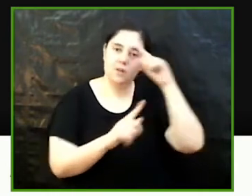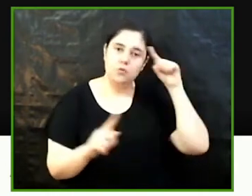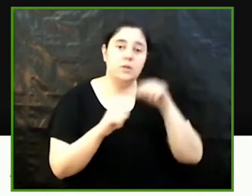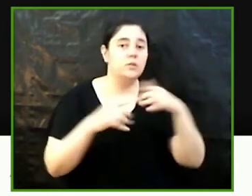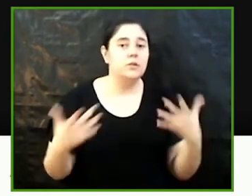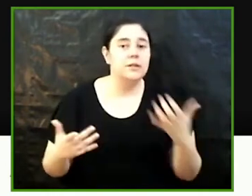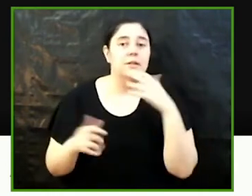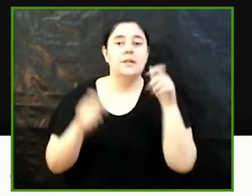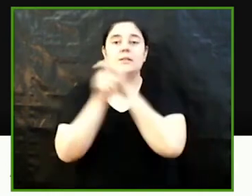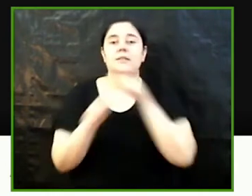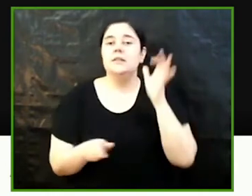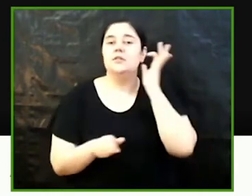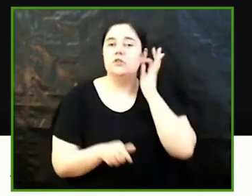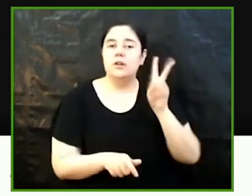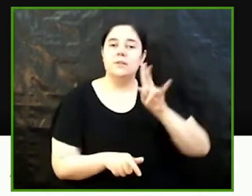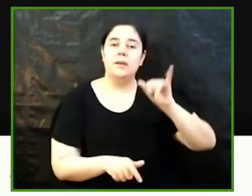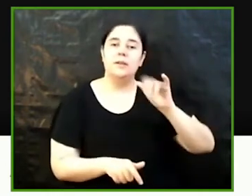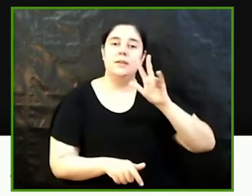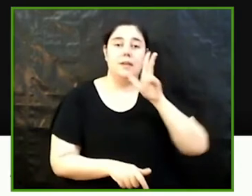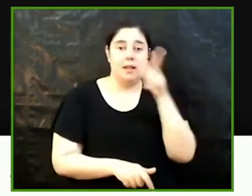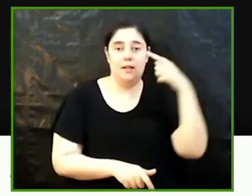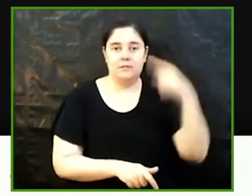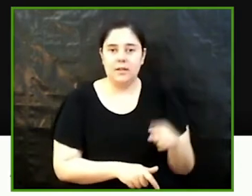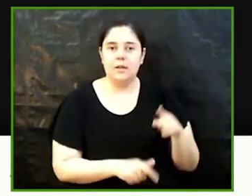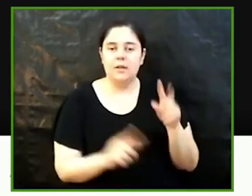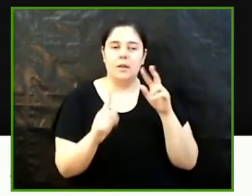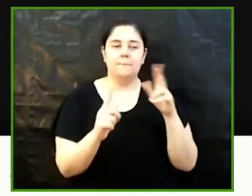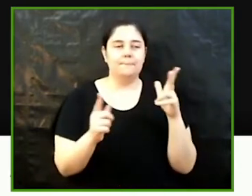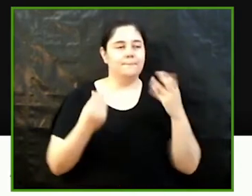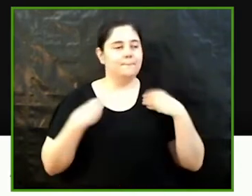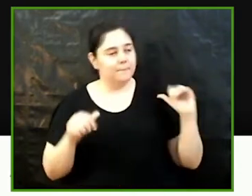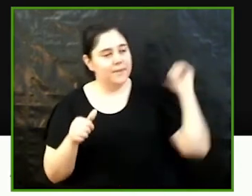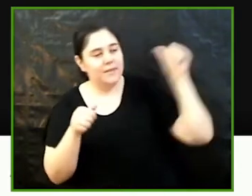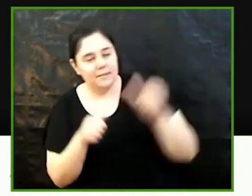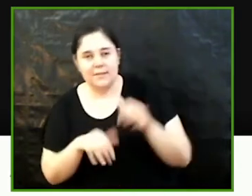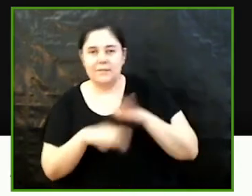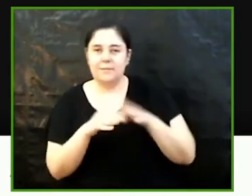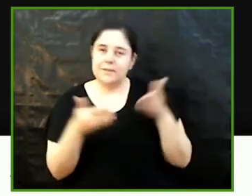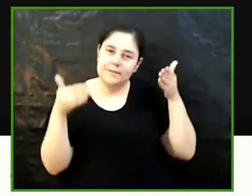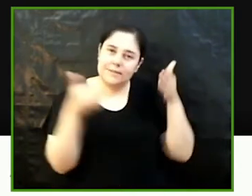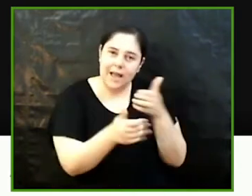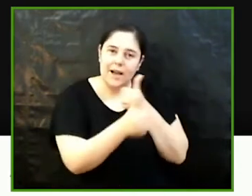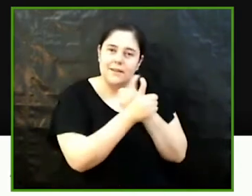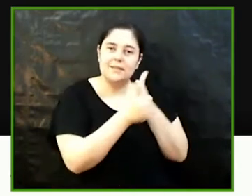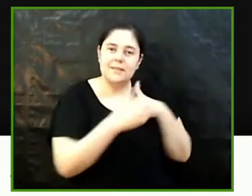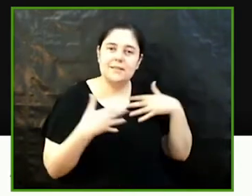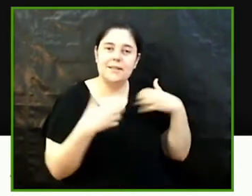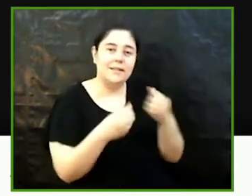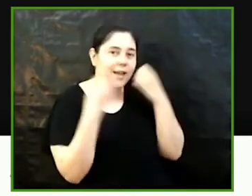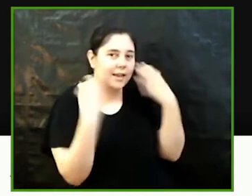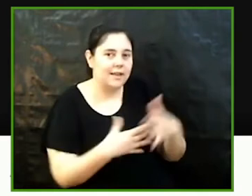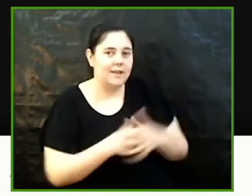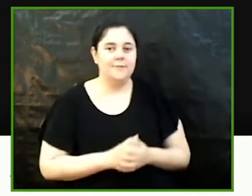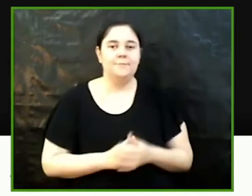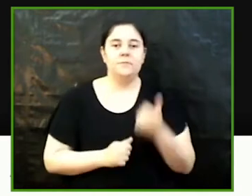vivències de dones amb VIH respecte a l'assistència sanitària rebuda quan vaig començar a documentar-me sobre el VIH vaig veure